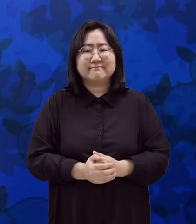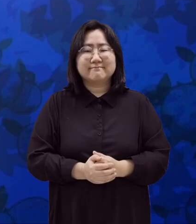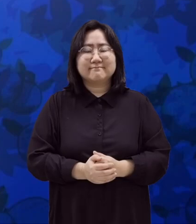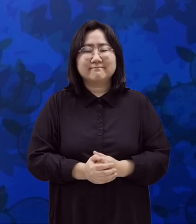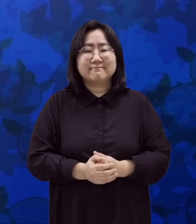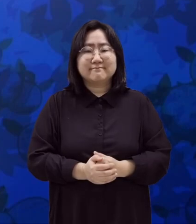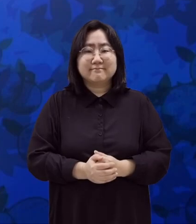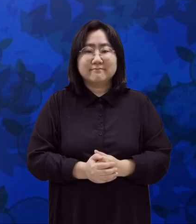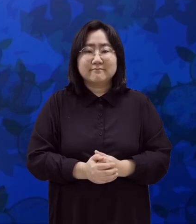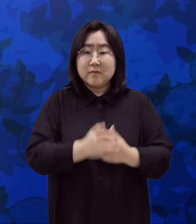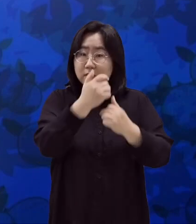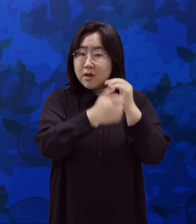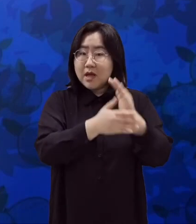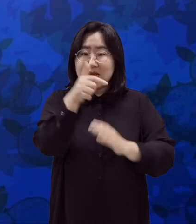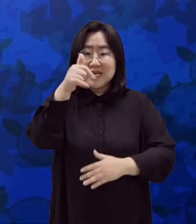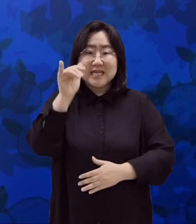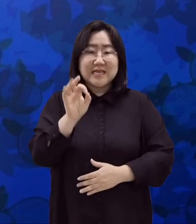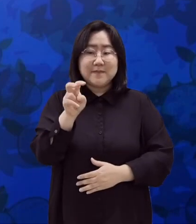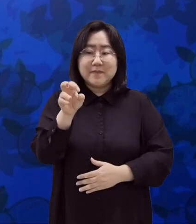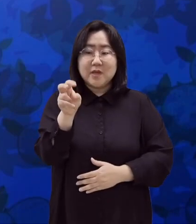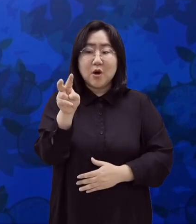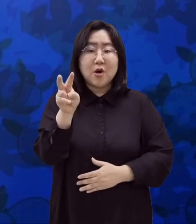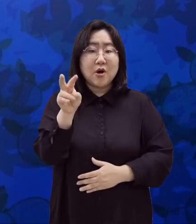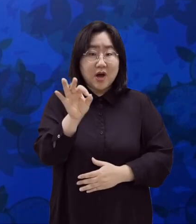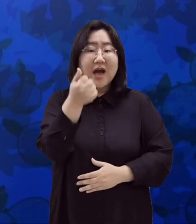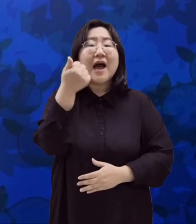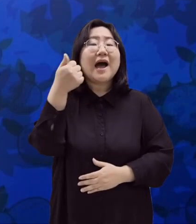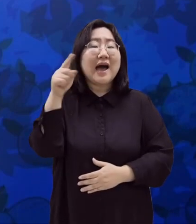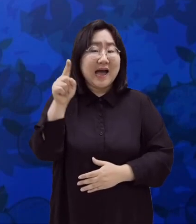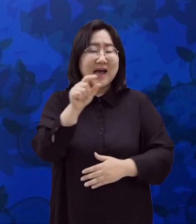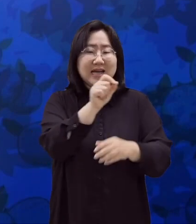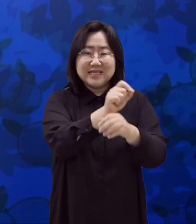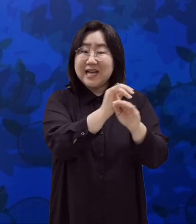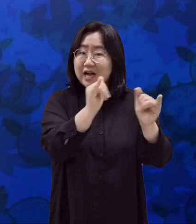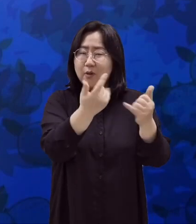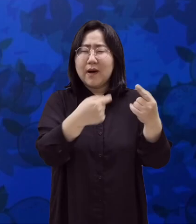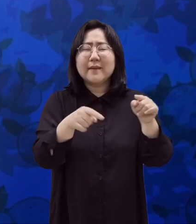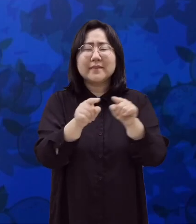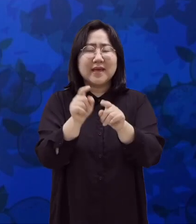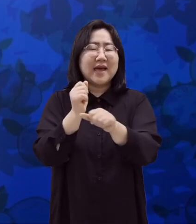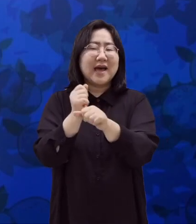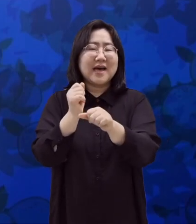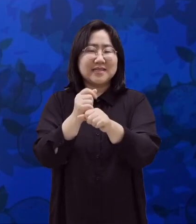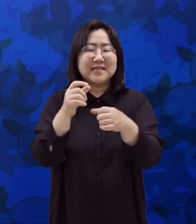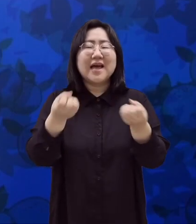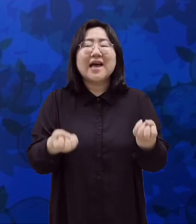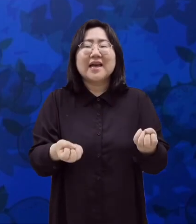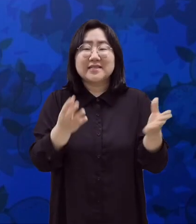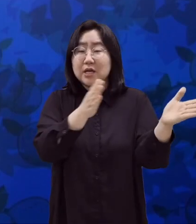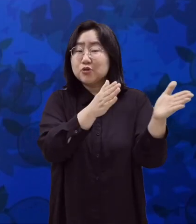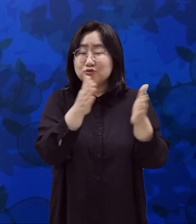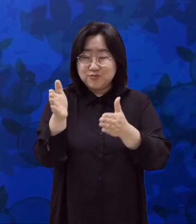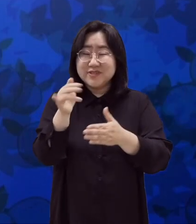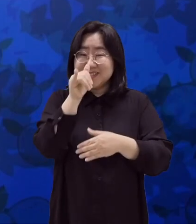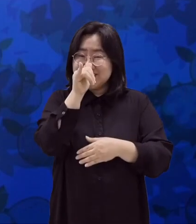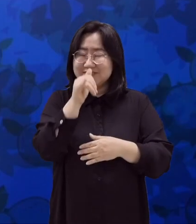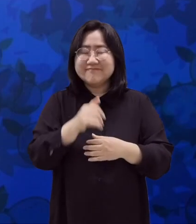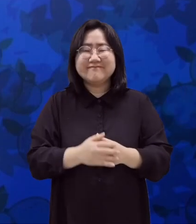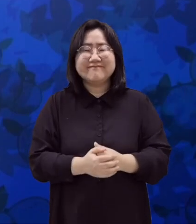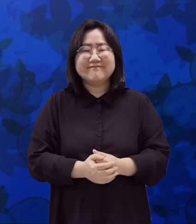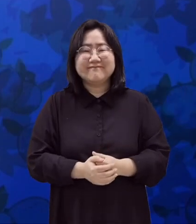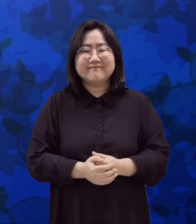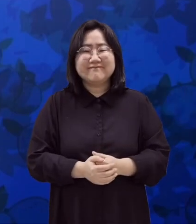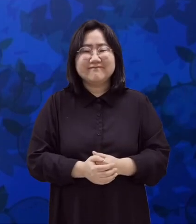서귀포시가 김영아 작가와 함께하는 2023 서귀포시 북콘서트를 준비하고 있다는 소식 전해드립니다.